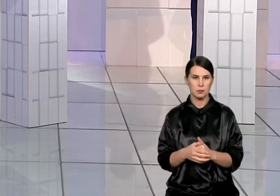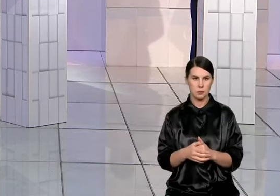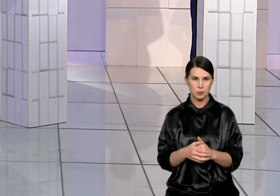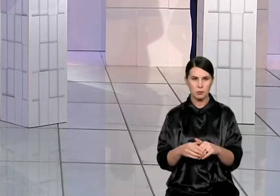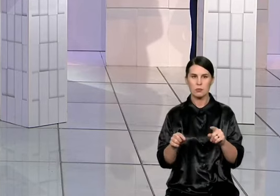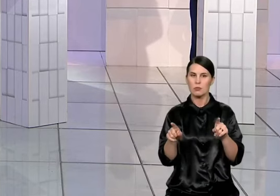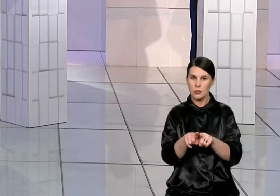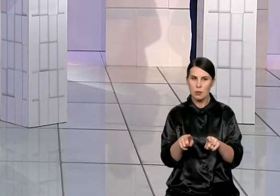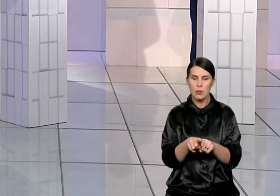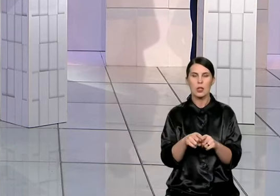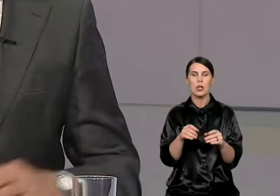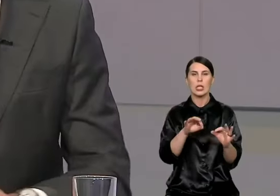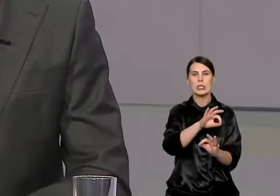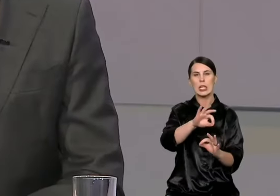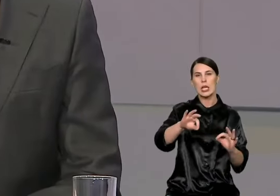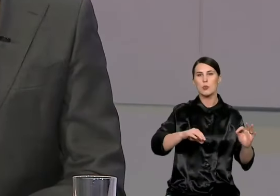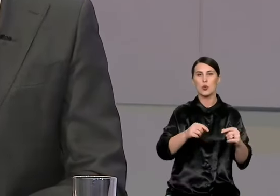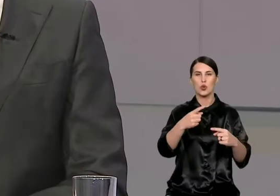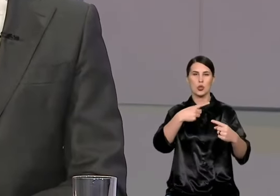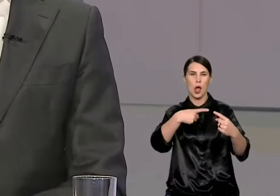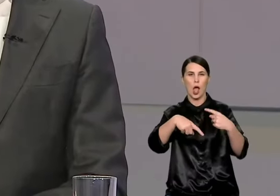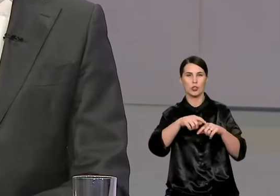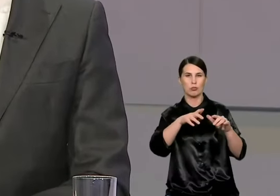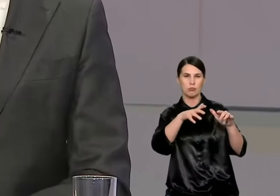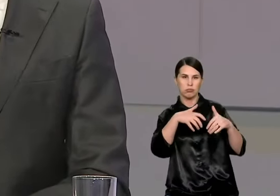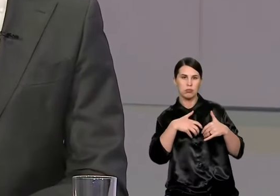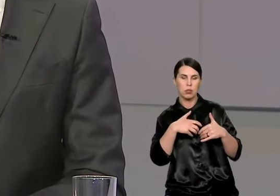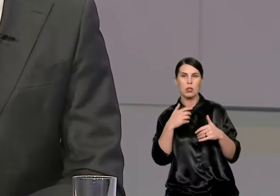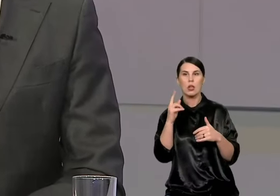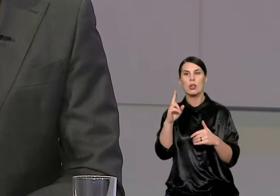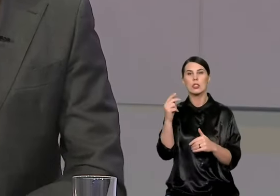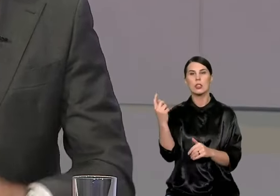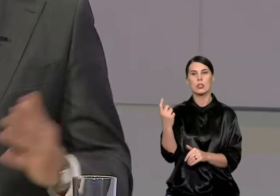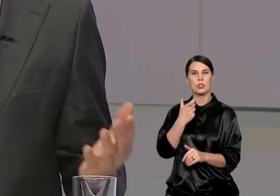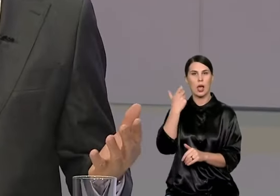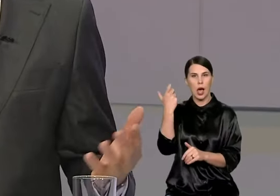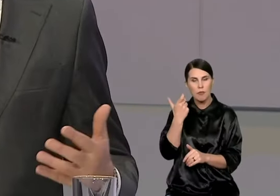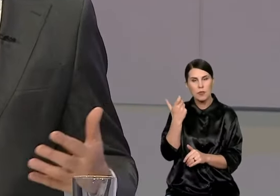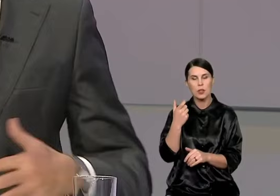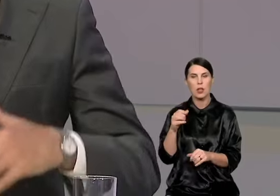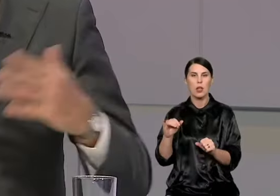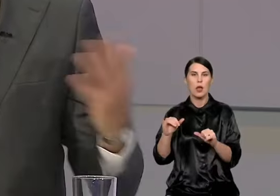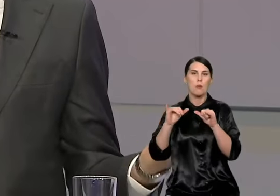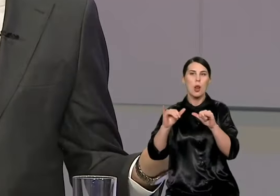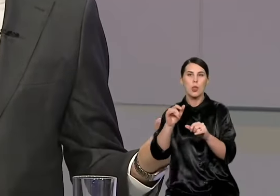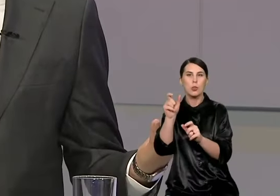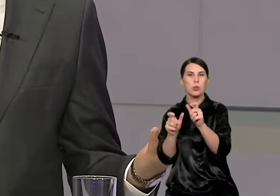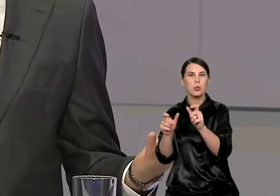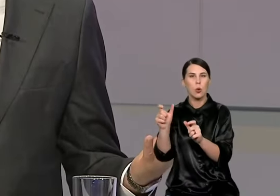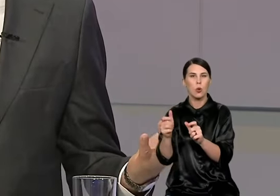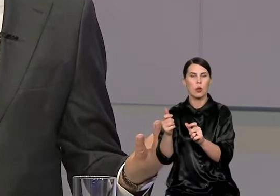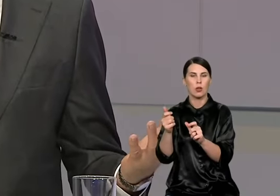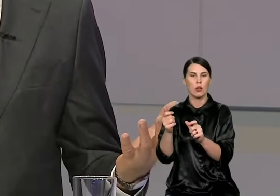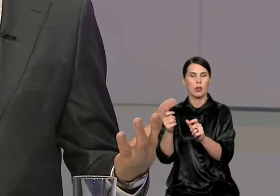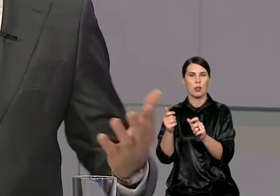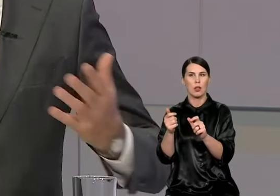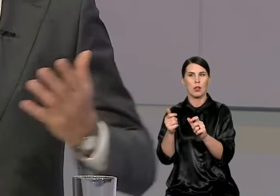chaotiško, nesuplanuoto. Tabar sklipų savininkai ir plėtotojai lemia miesto plėtra, o ne